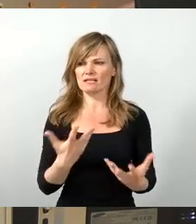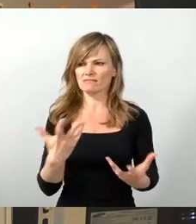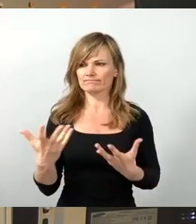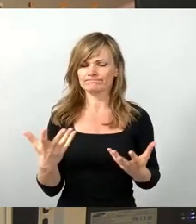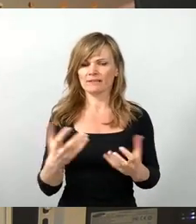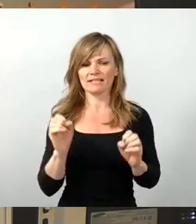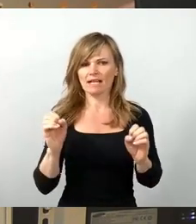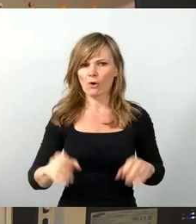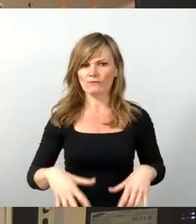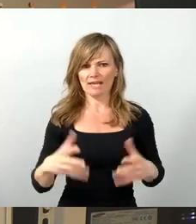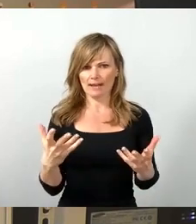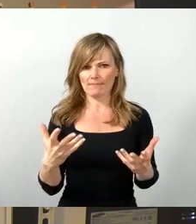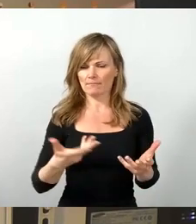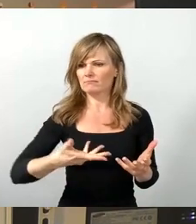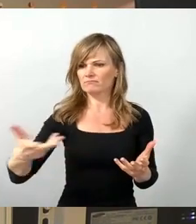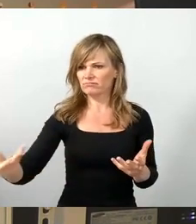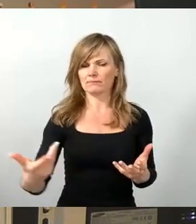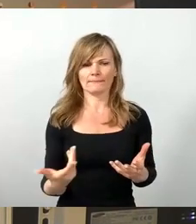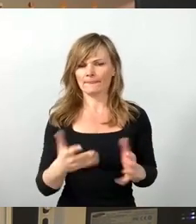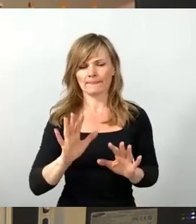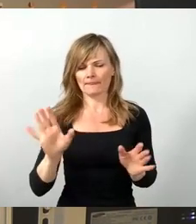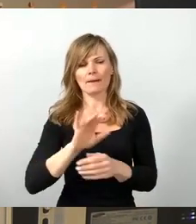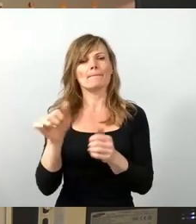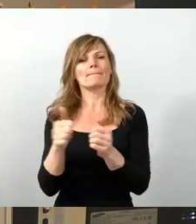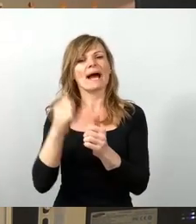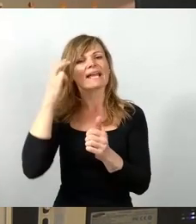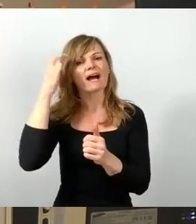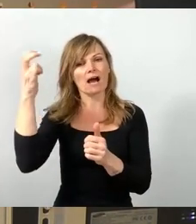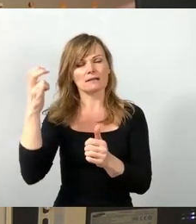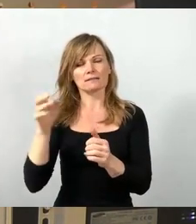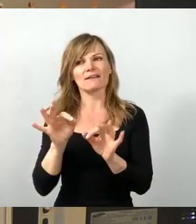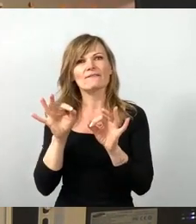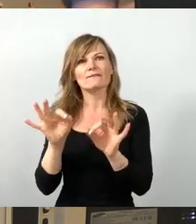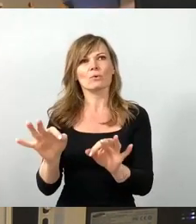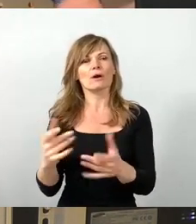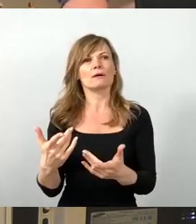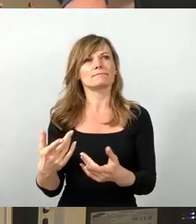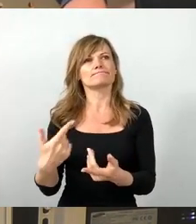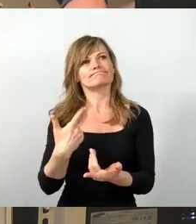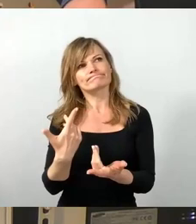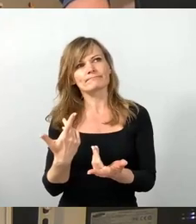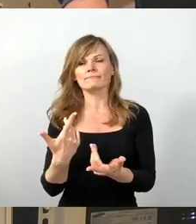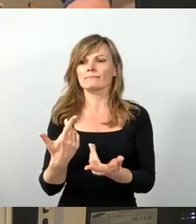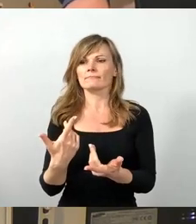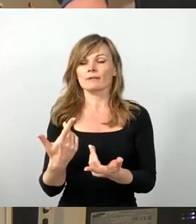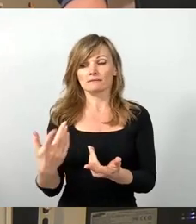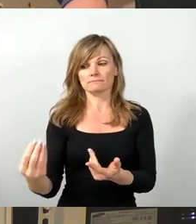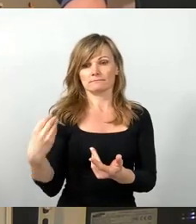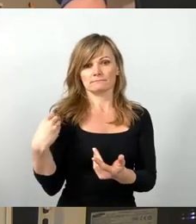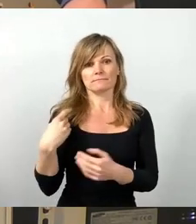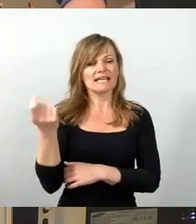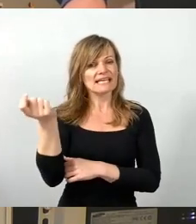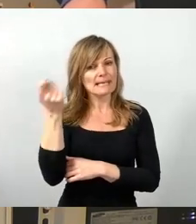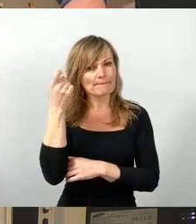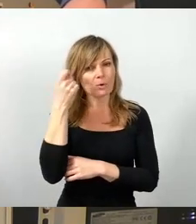sind Beiräte nicht da. Beiräte sind in erster Linie auch dafür da, uns Impulse zu geben, uns zum Nachdenken zu bringen, externen Sachverstand